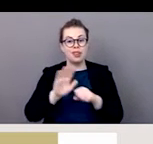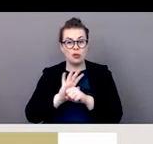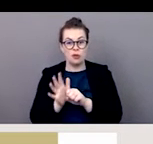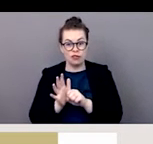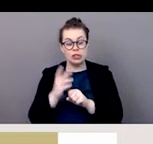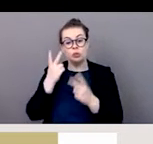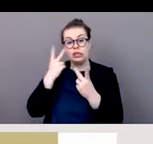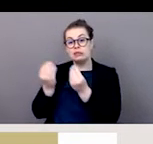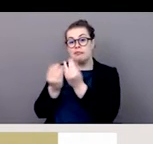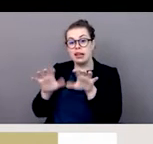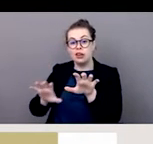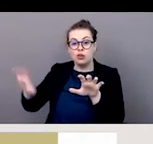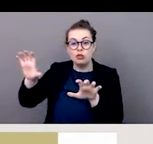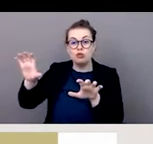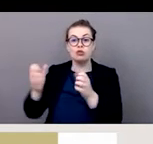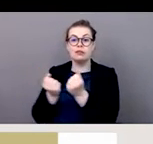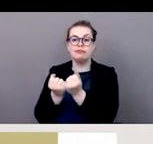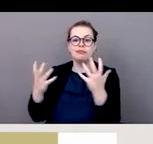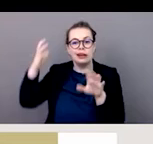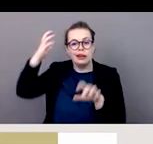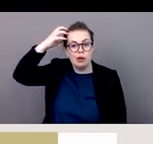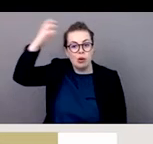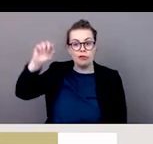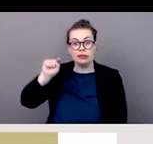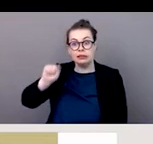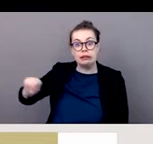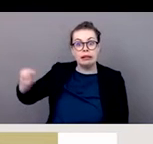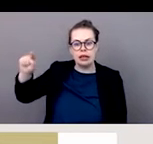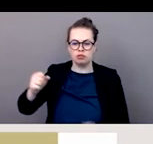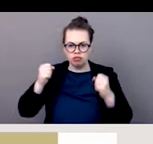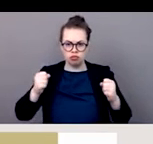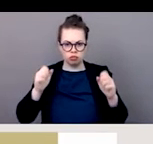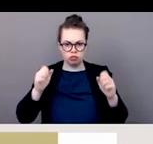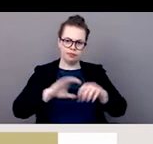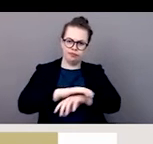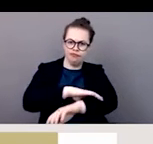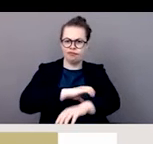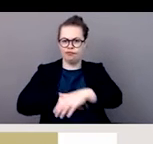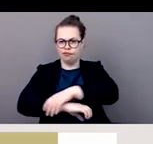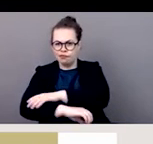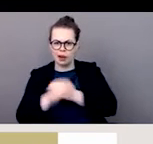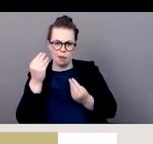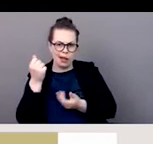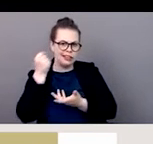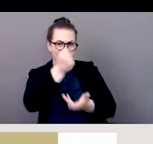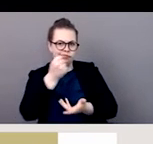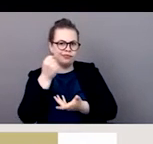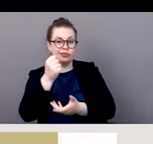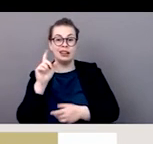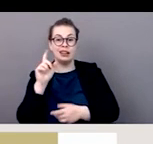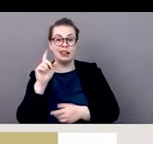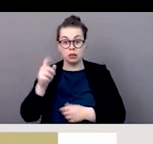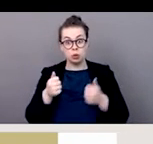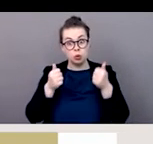ou les étapes qui ont été prises par plusieurs gouvernements pour justement souligner ce impact socio-économique de la